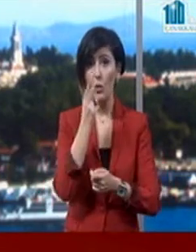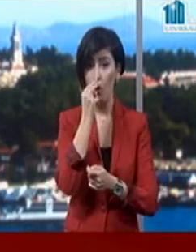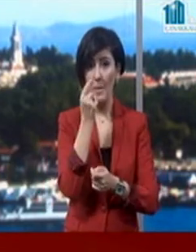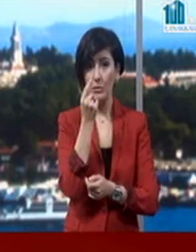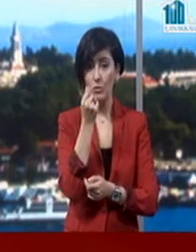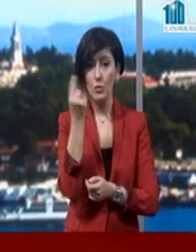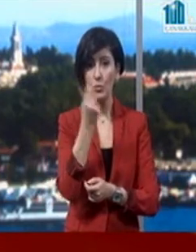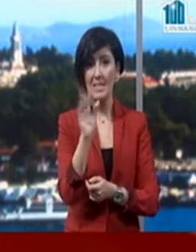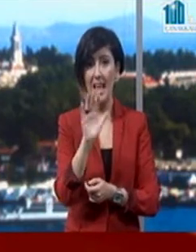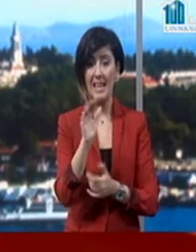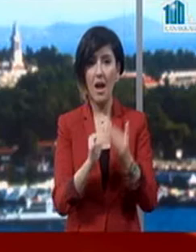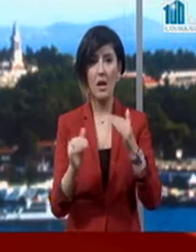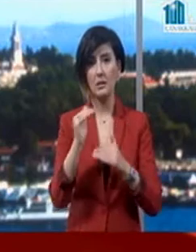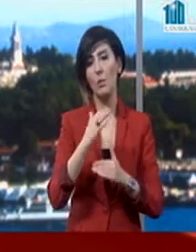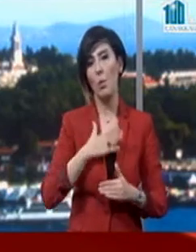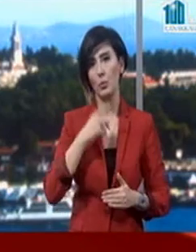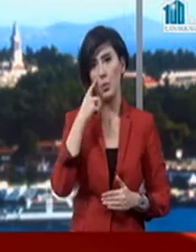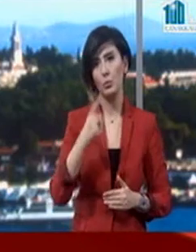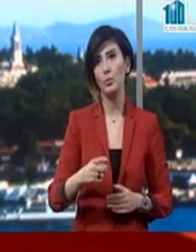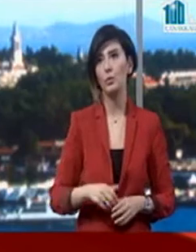%50 arttırılması öngörülüyor.